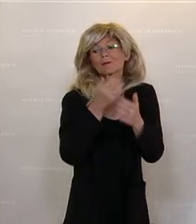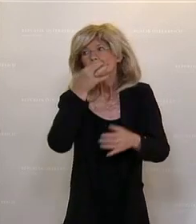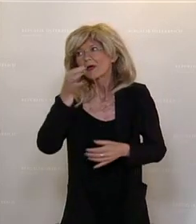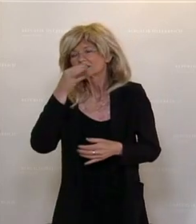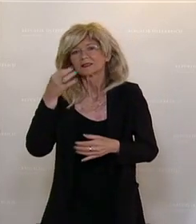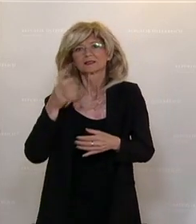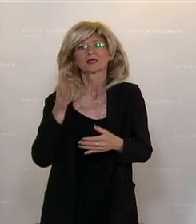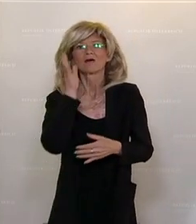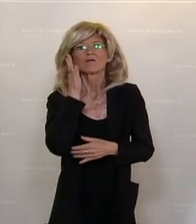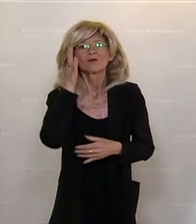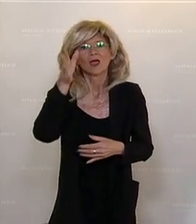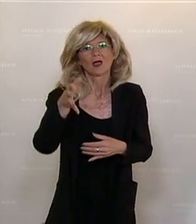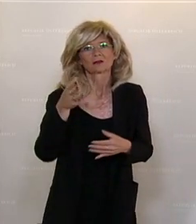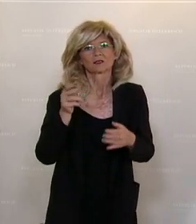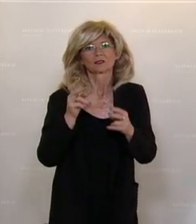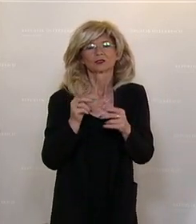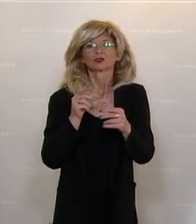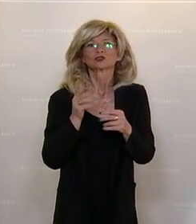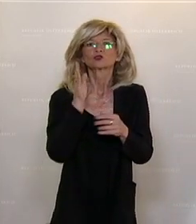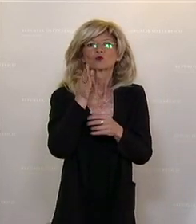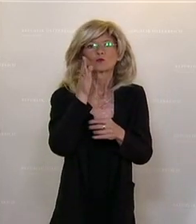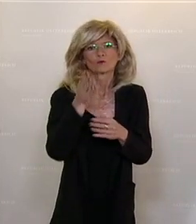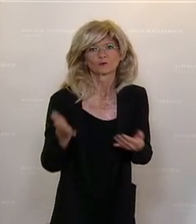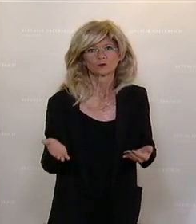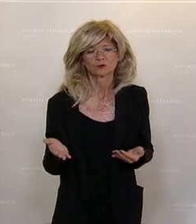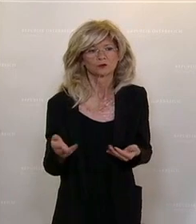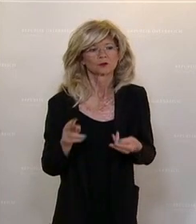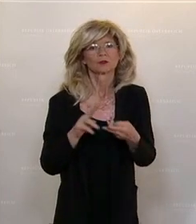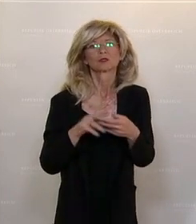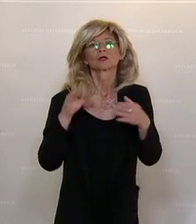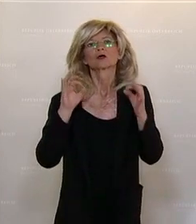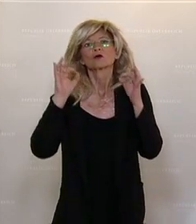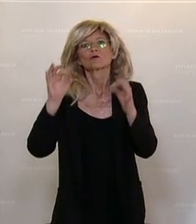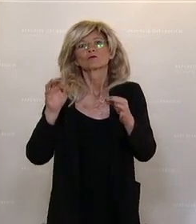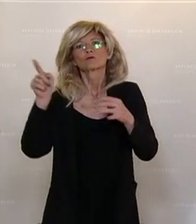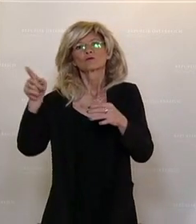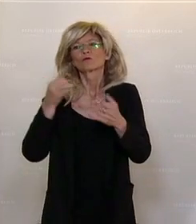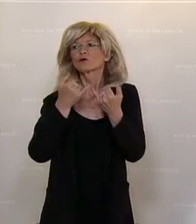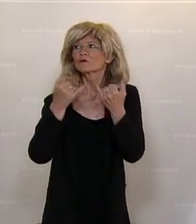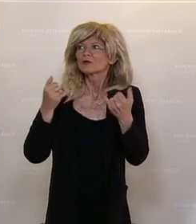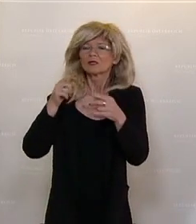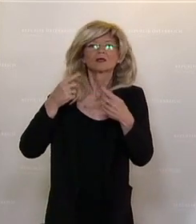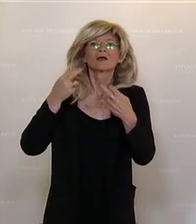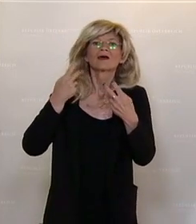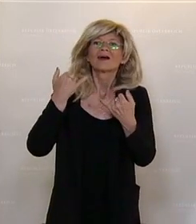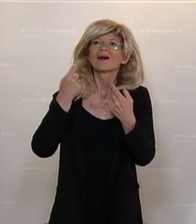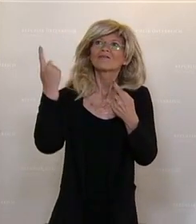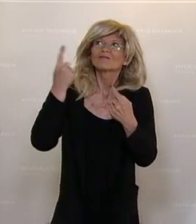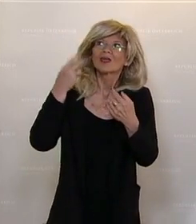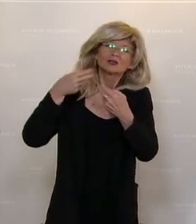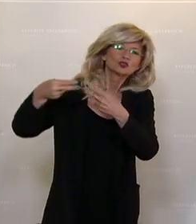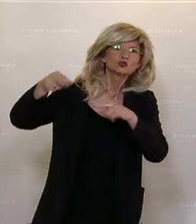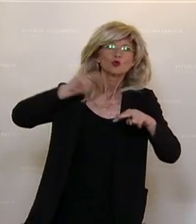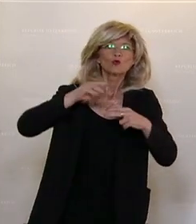Und es ist wichtig für uns, wir mehr Möglichkeiten und Erleichterungen für Quereinsteiger und für Rückkehrer in den Lehrerberuf haben.